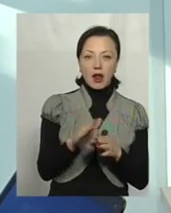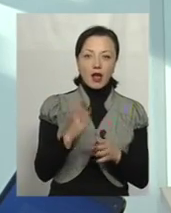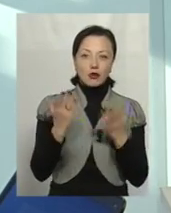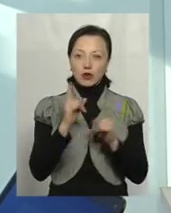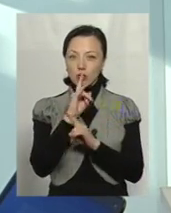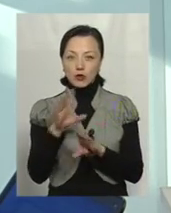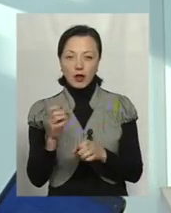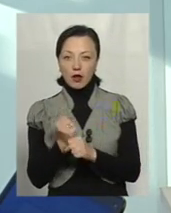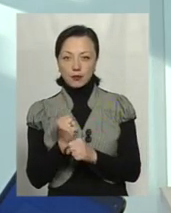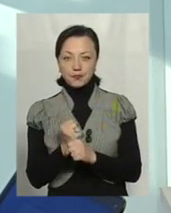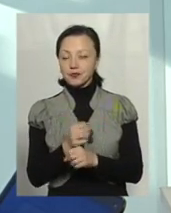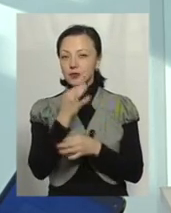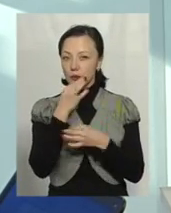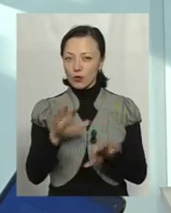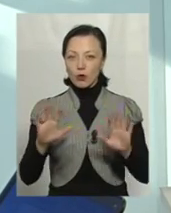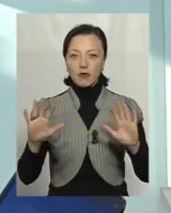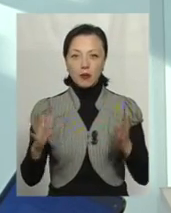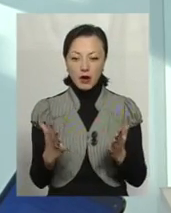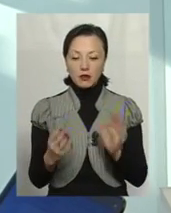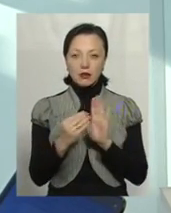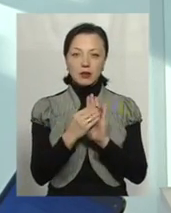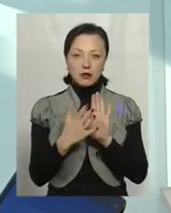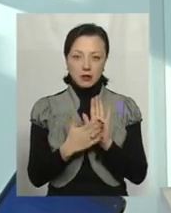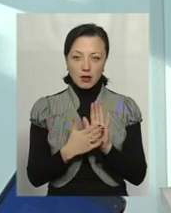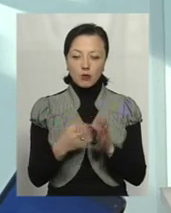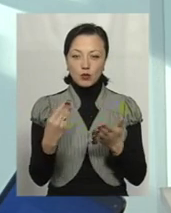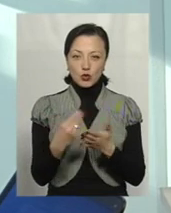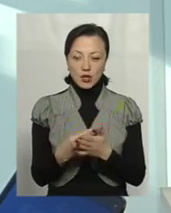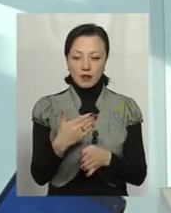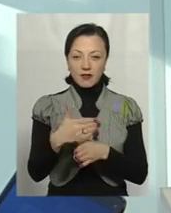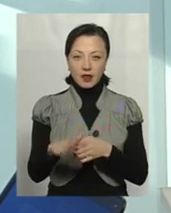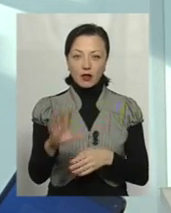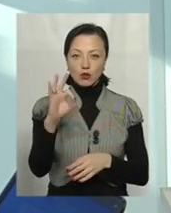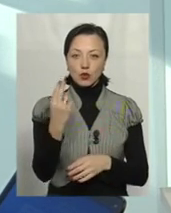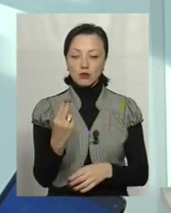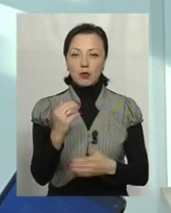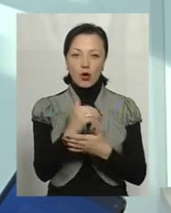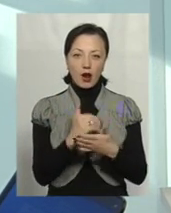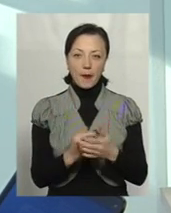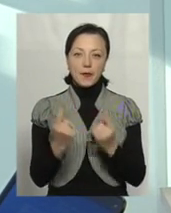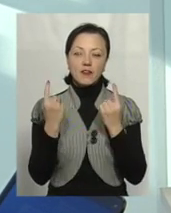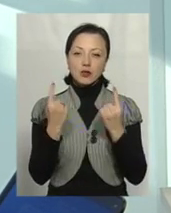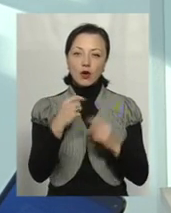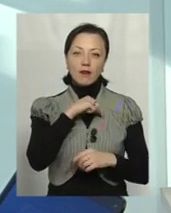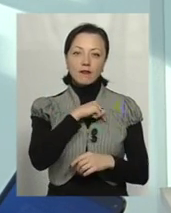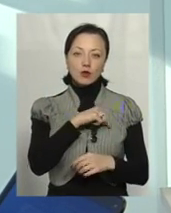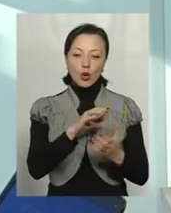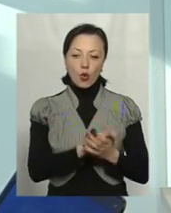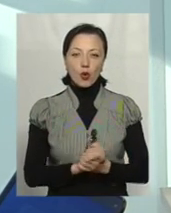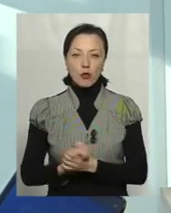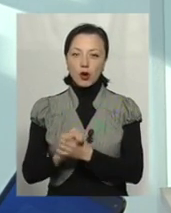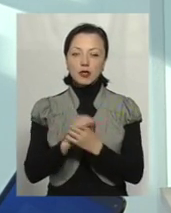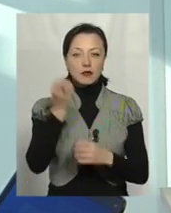будуть, не робимо. В будь-якому випадку в них виділений бюджет на соціальні програми. Дуже висока внутрішня корпоративна